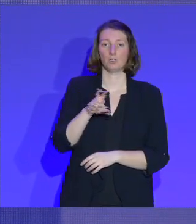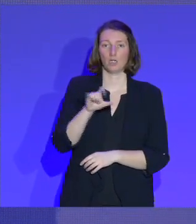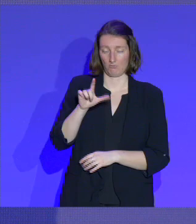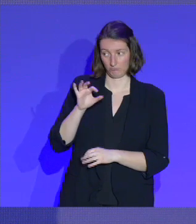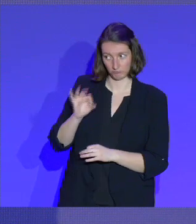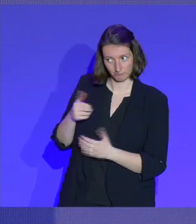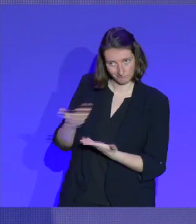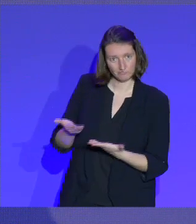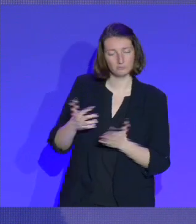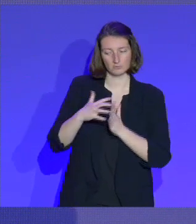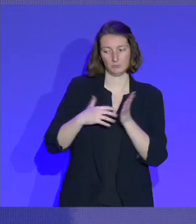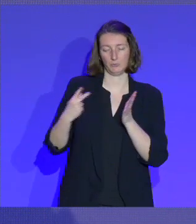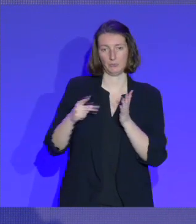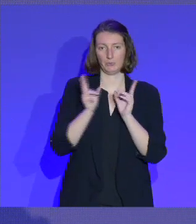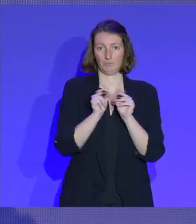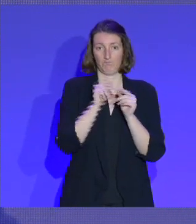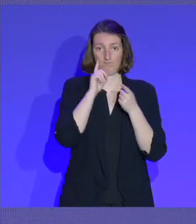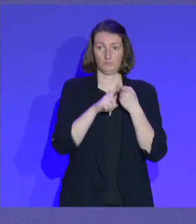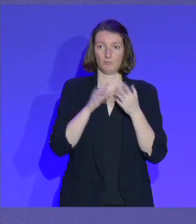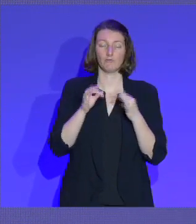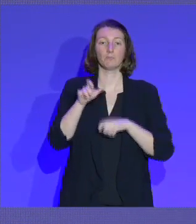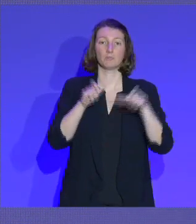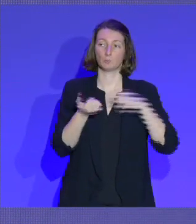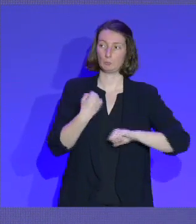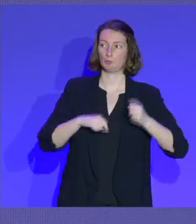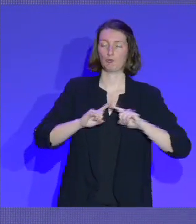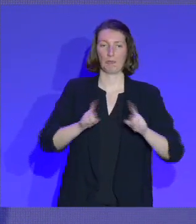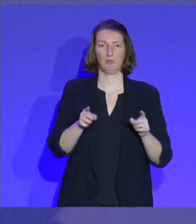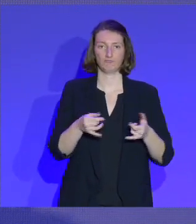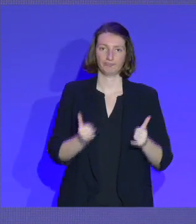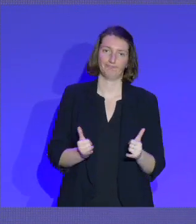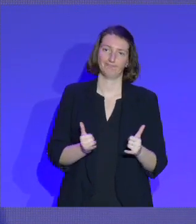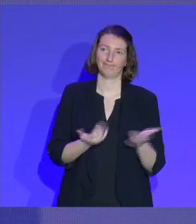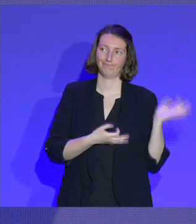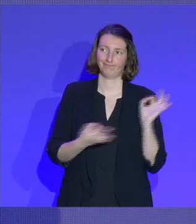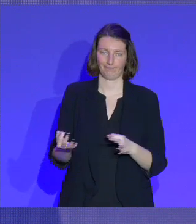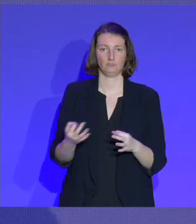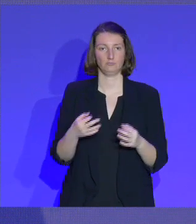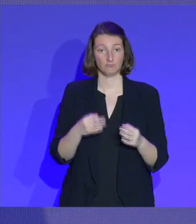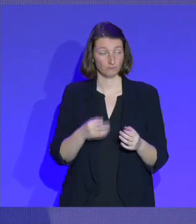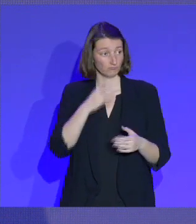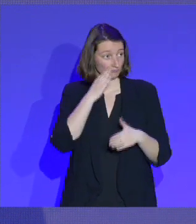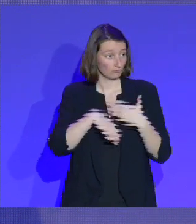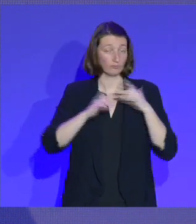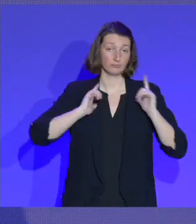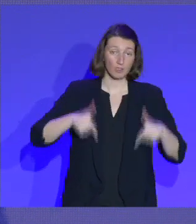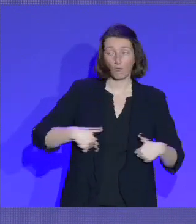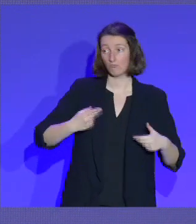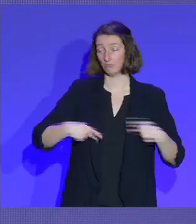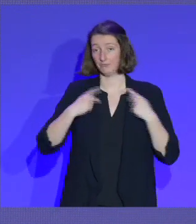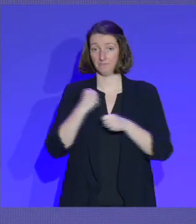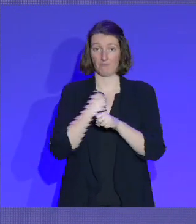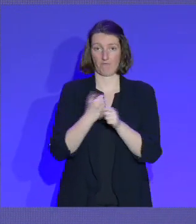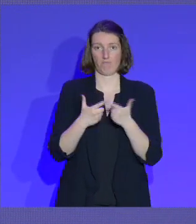la question de la sédentarité, aujourd'hui, que ce soit à l'école, dans la vie, crée d